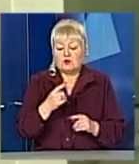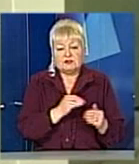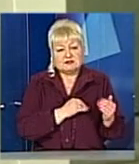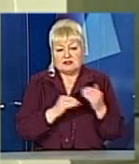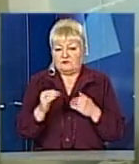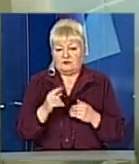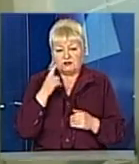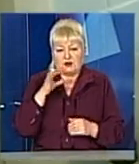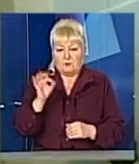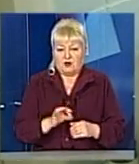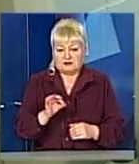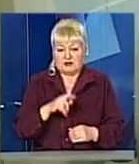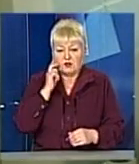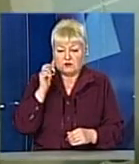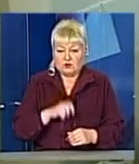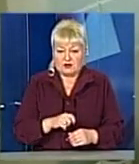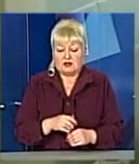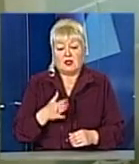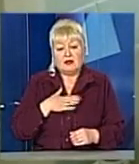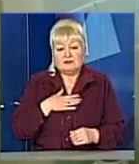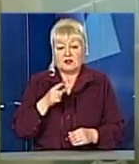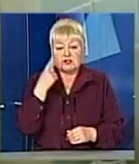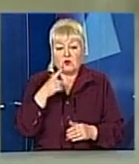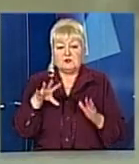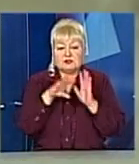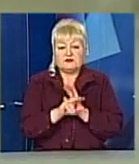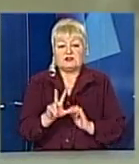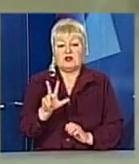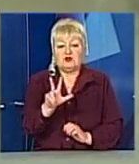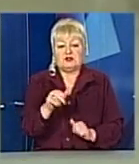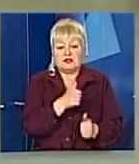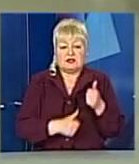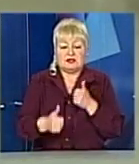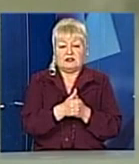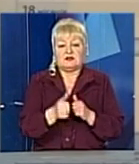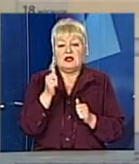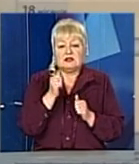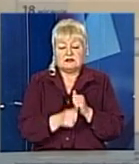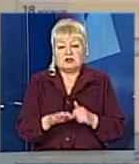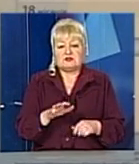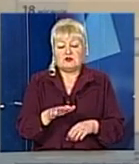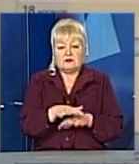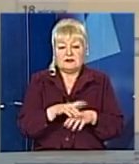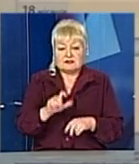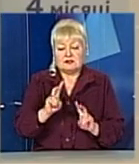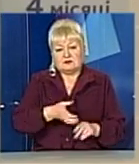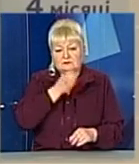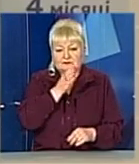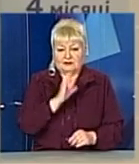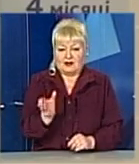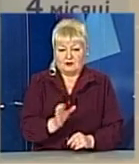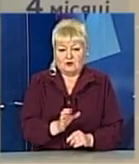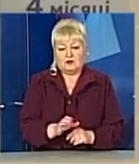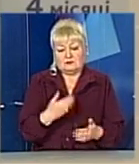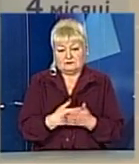показників на Україні. Натомість наша область увійшла до трійки лідерів за часткою населення, яке вживає алкоголь. Принаймні